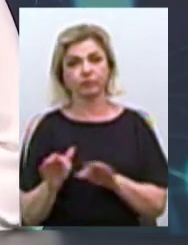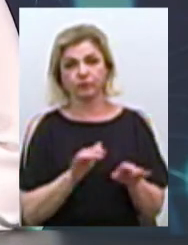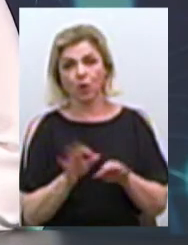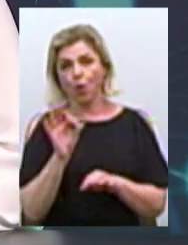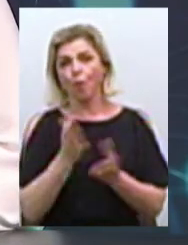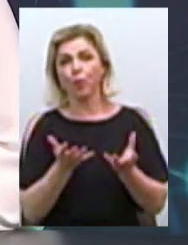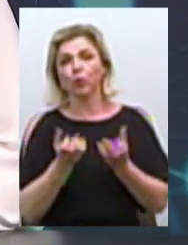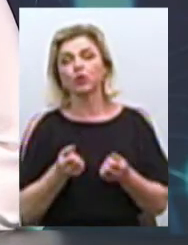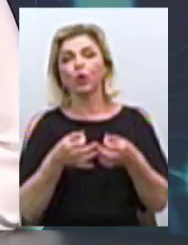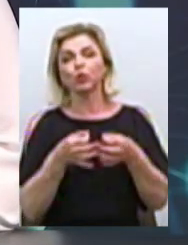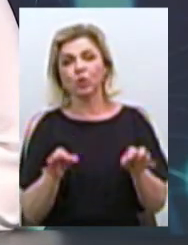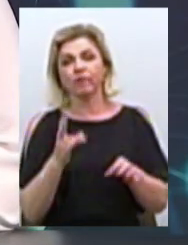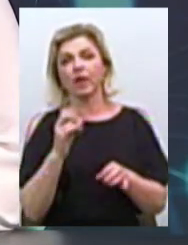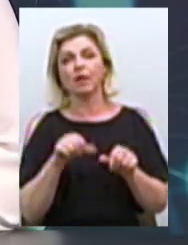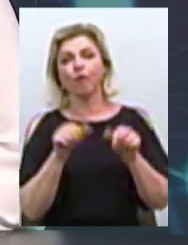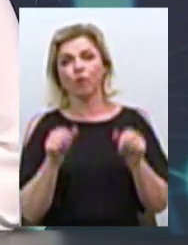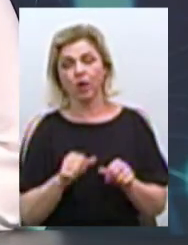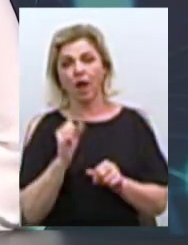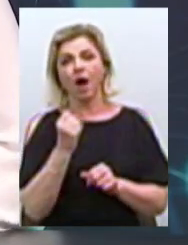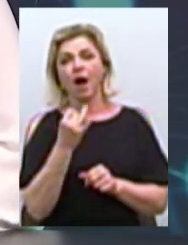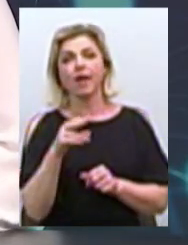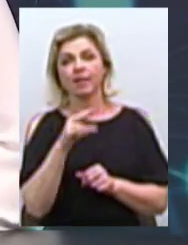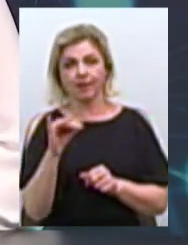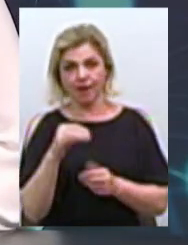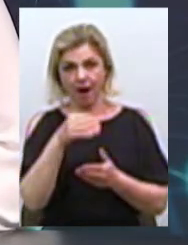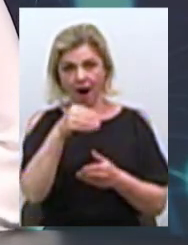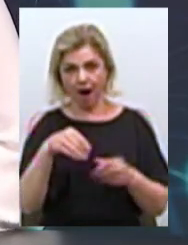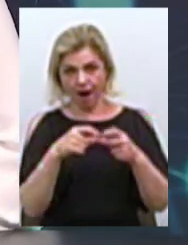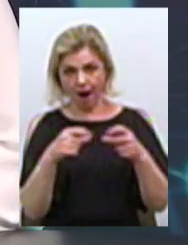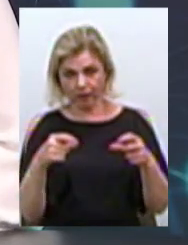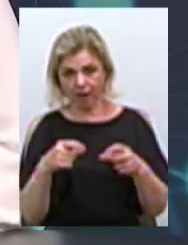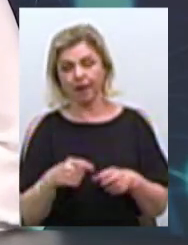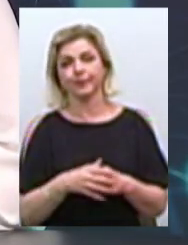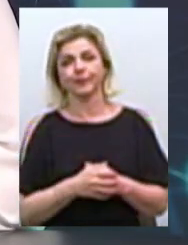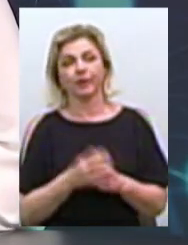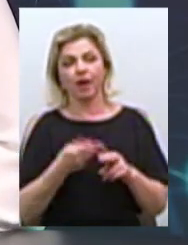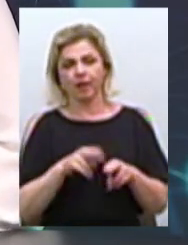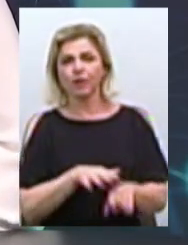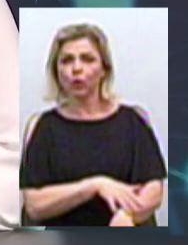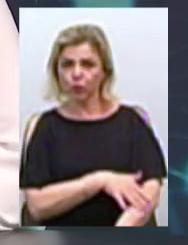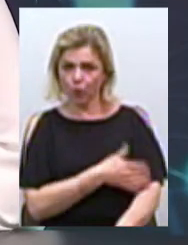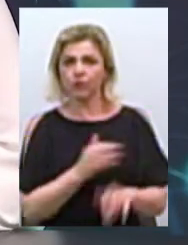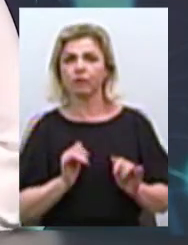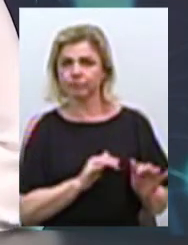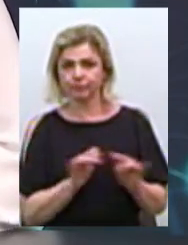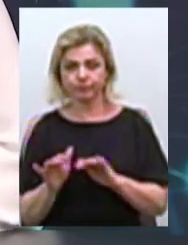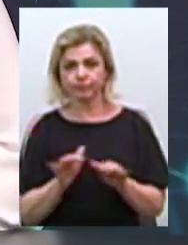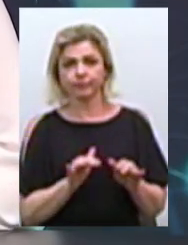дозволу на оформлення ID-карток, але це доволі довготривалий процес,